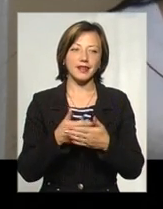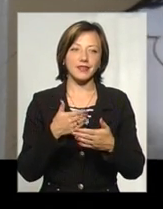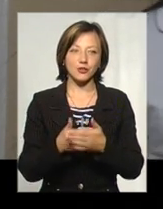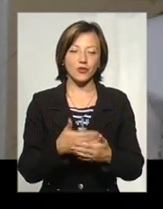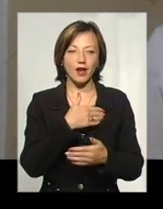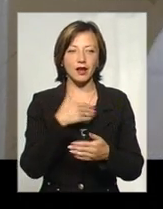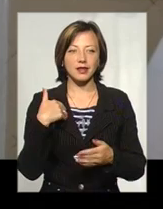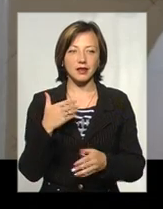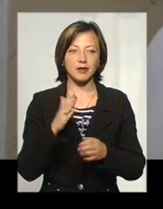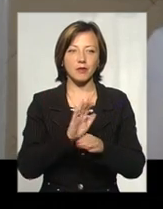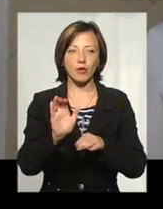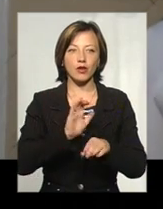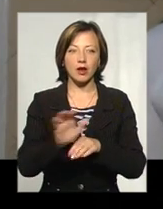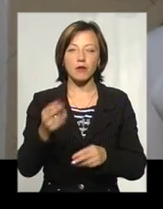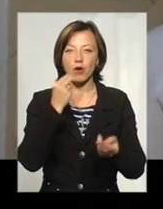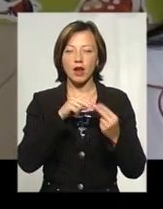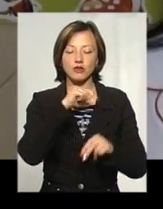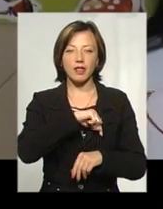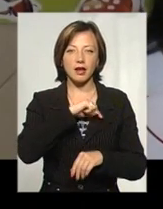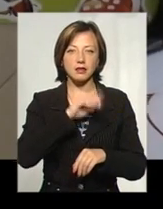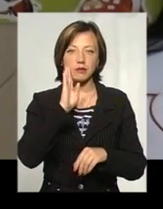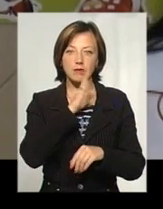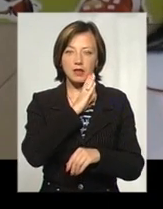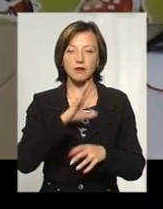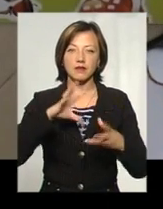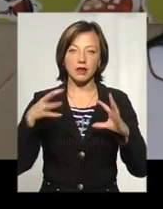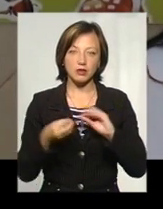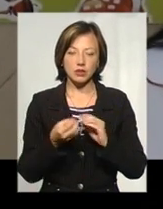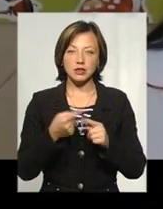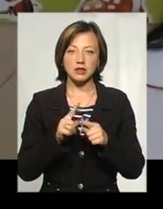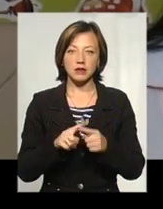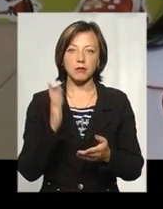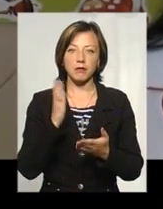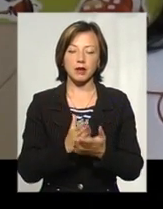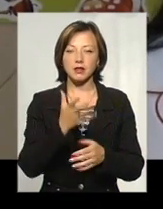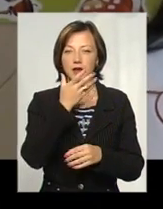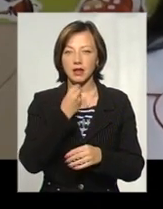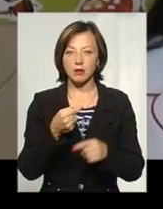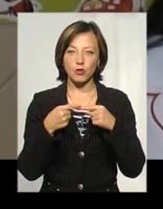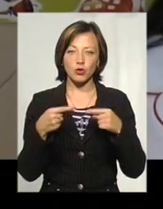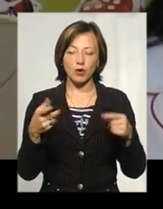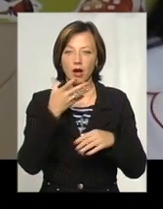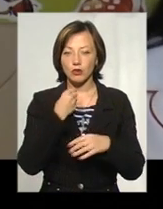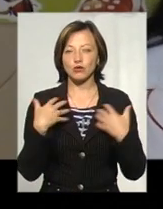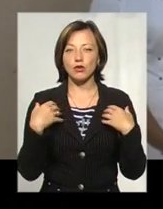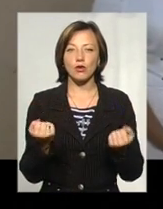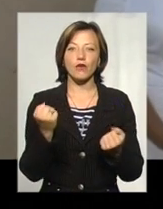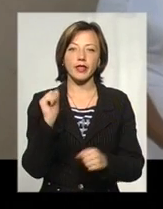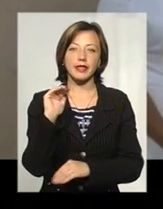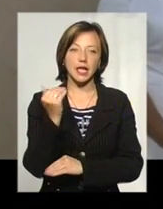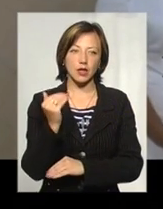лактацію, буде покращувати настрій матері. Наслідок цього всього буде мати гарний продукт, гарну, здорову дитину.